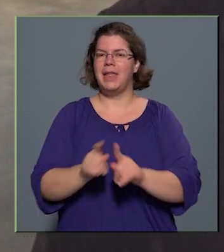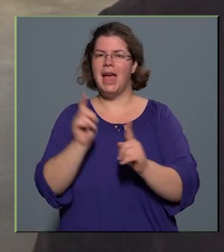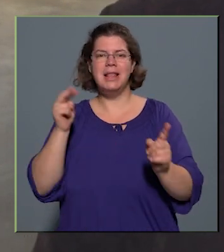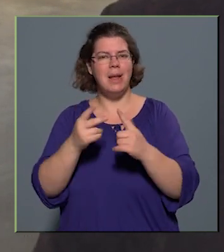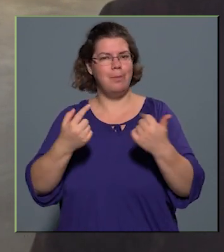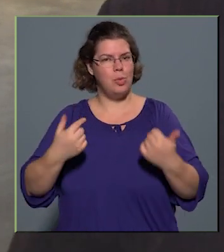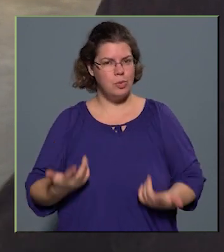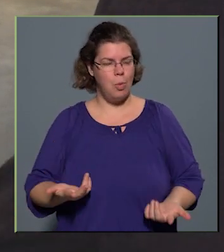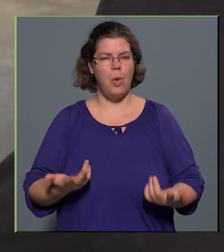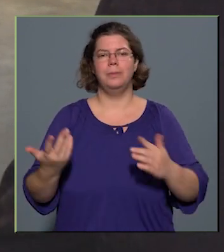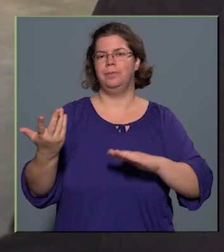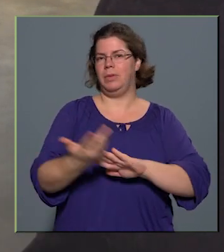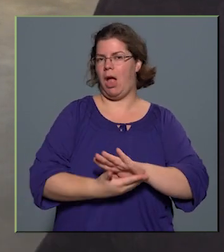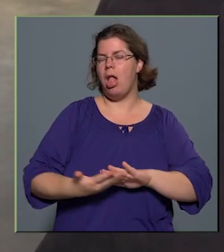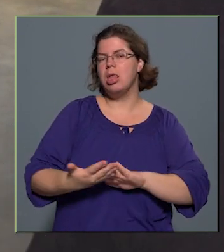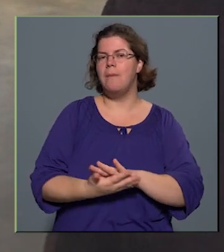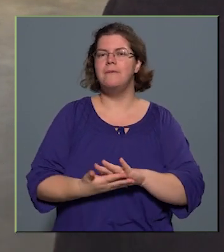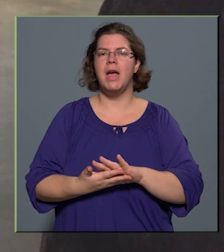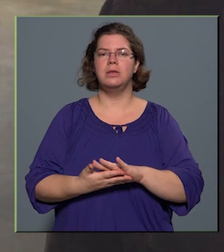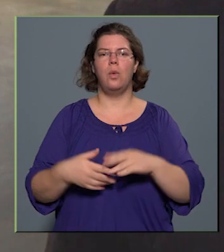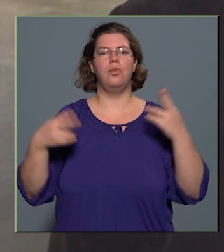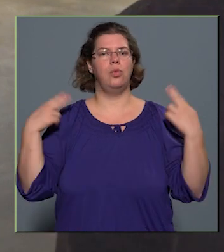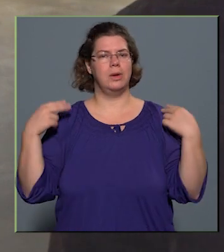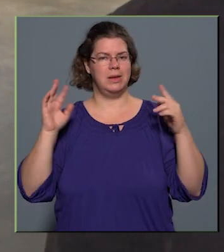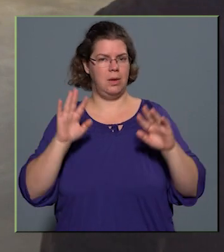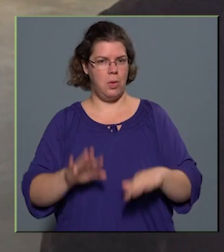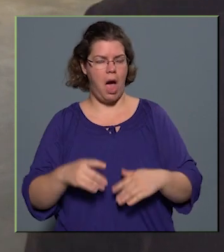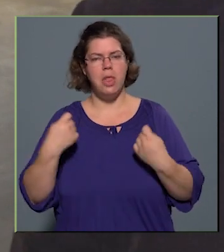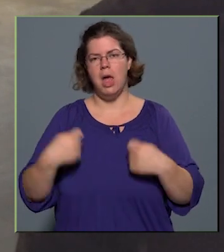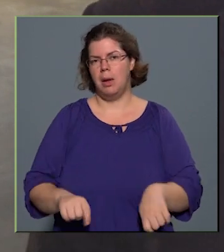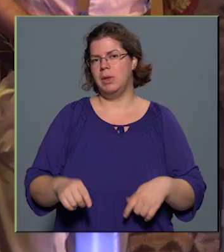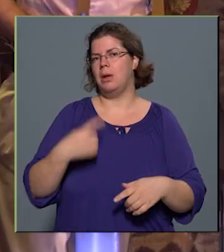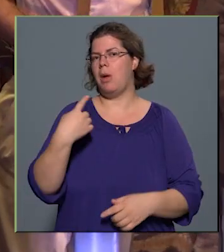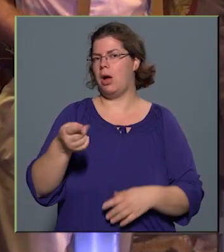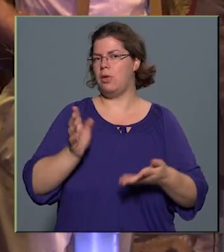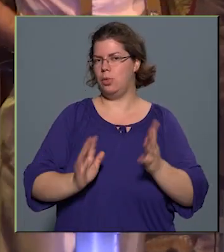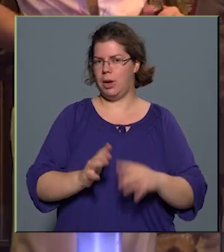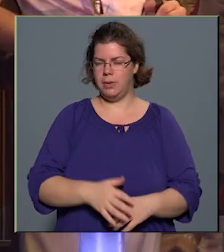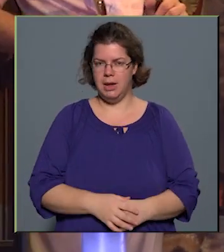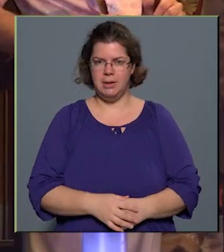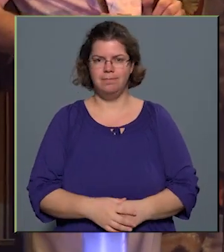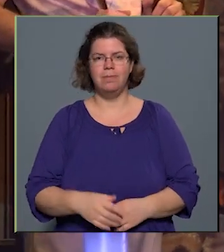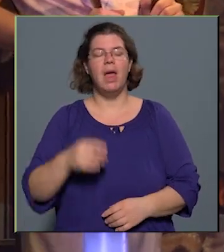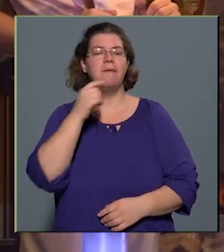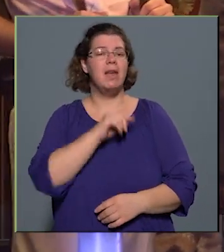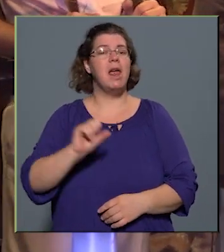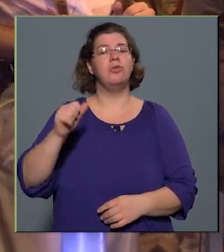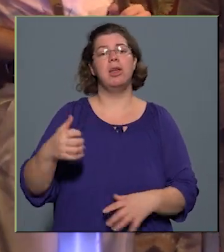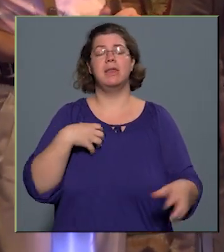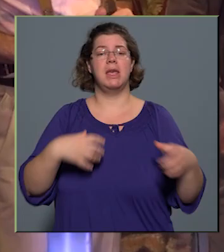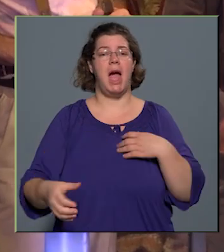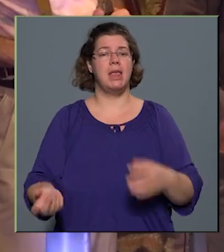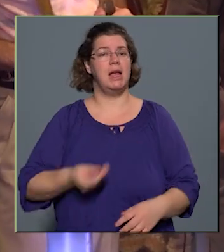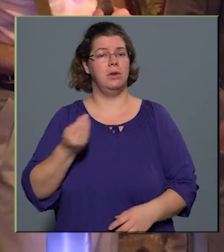alapvető funkciója a darabnak maga a szórakoztatás. A Veres egy színház előadására,